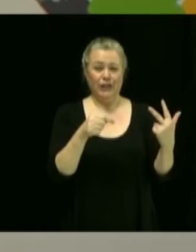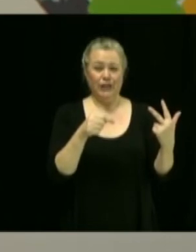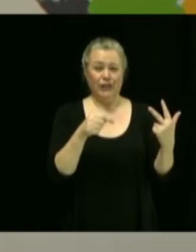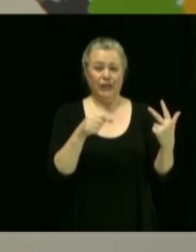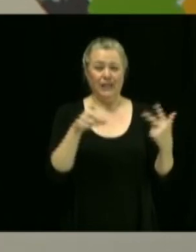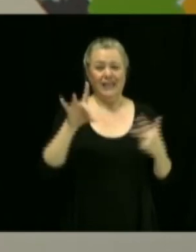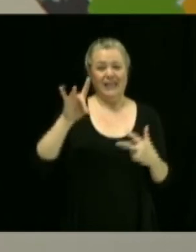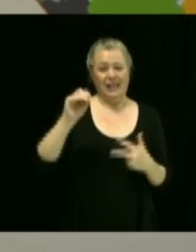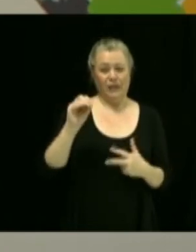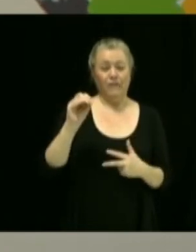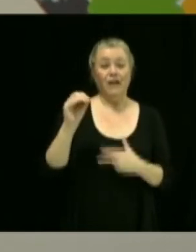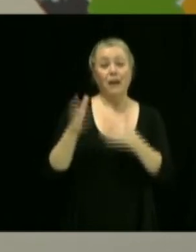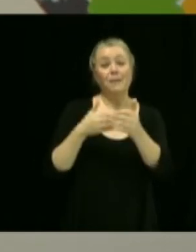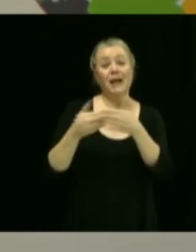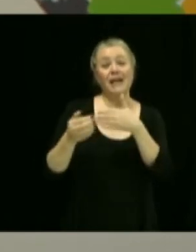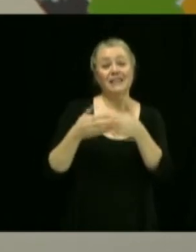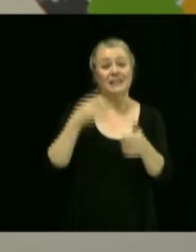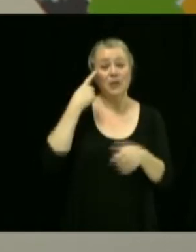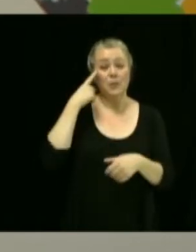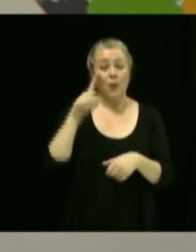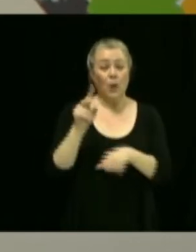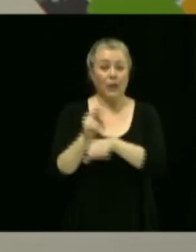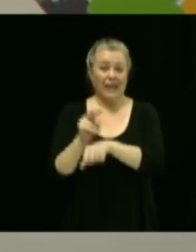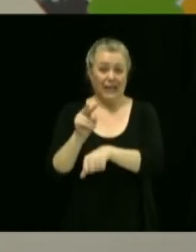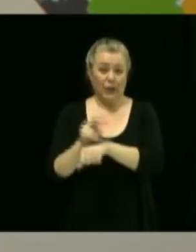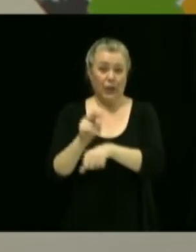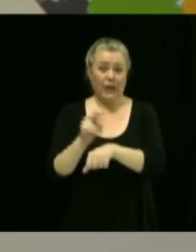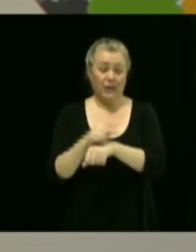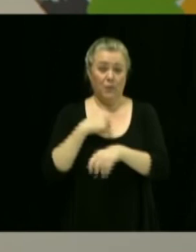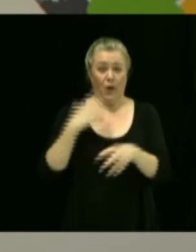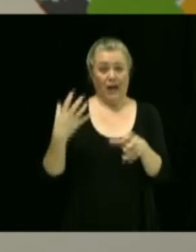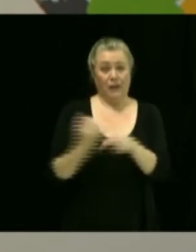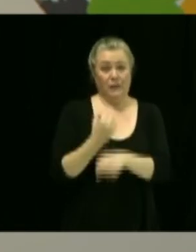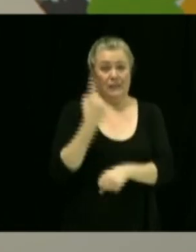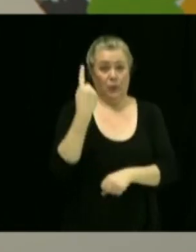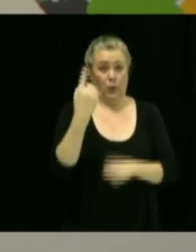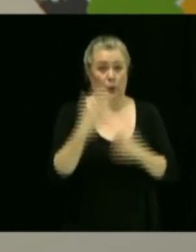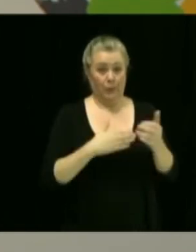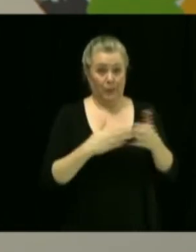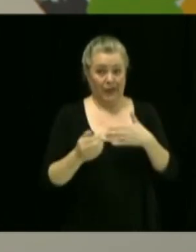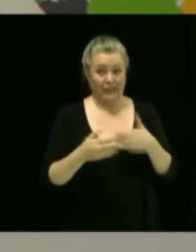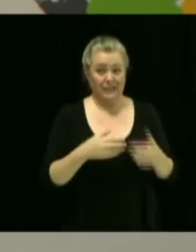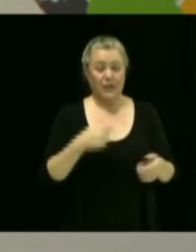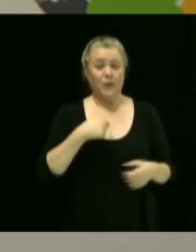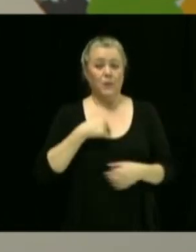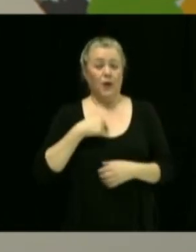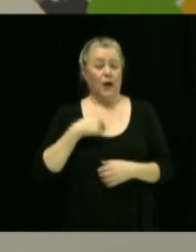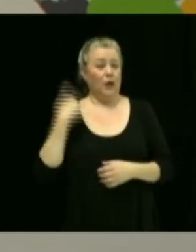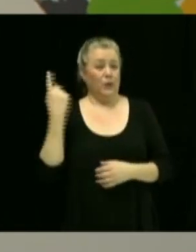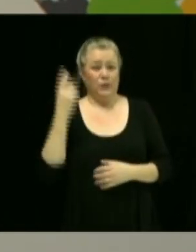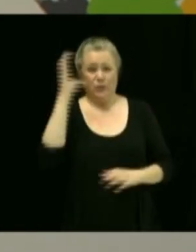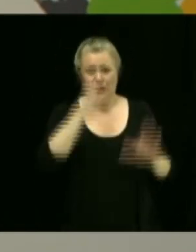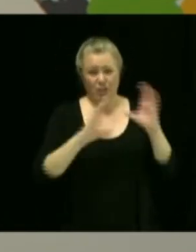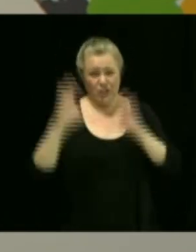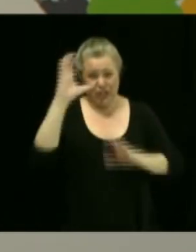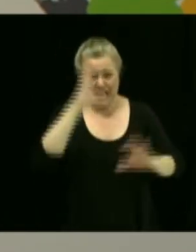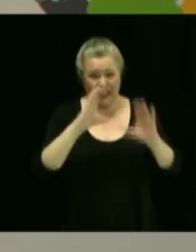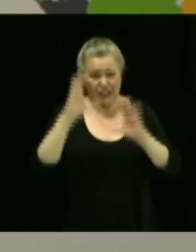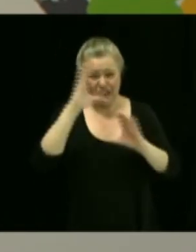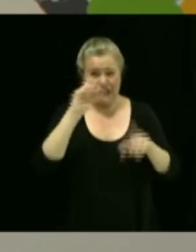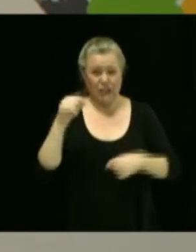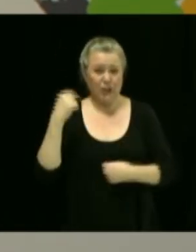pour une garderie. Je suis toujours en recherche constante de terrain. Depuis